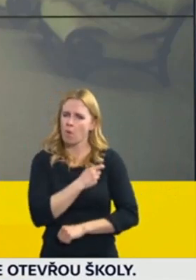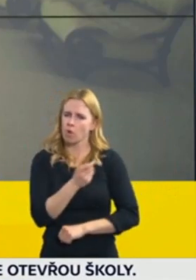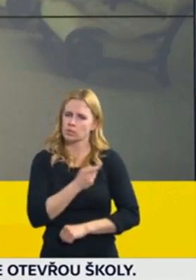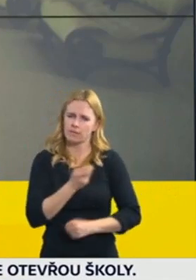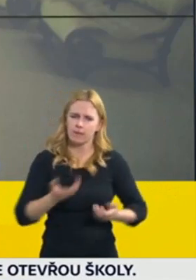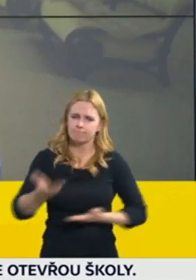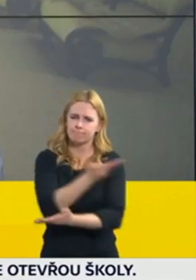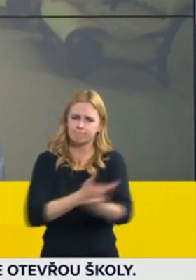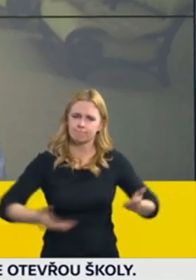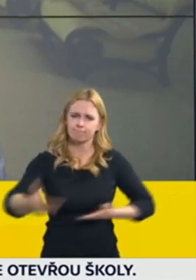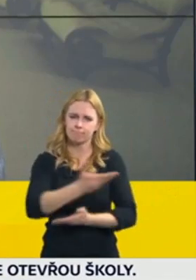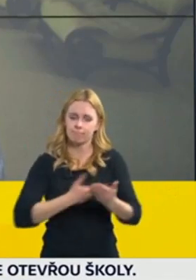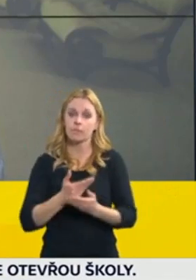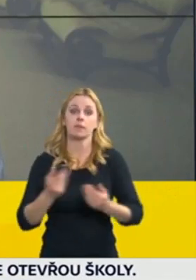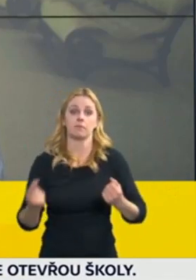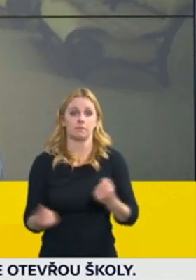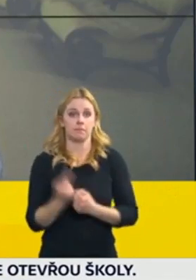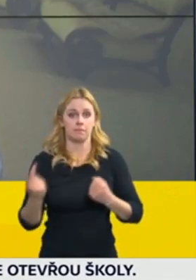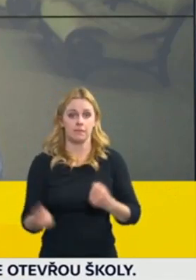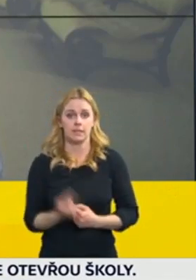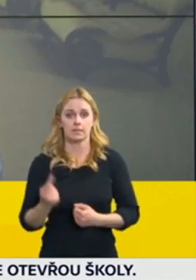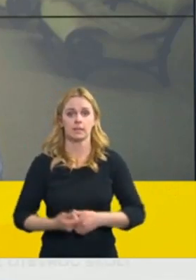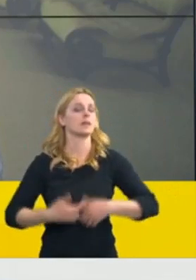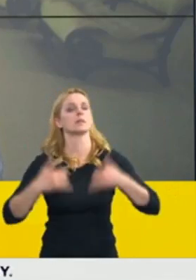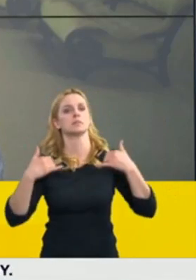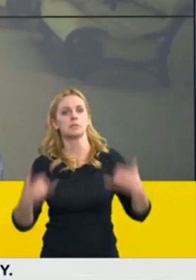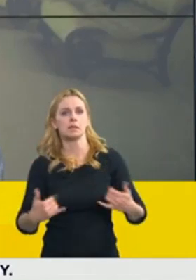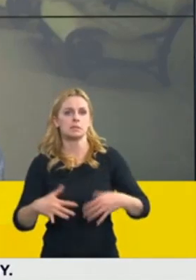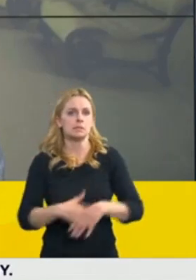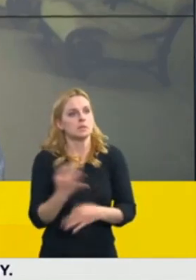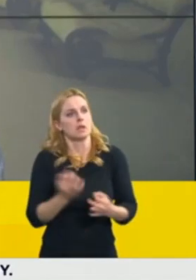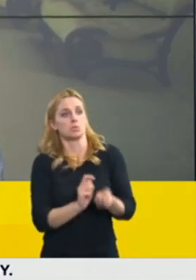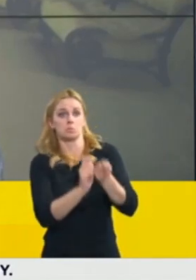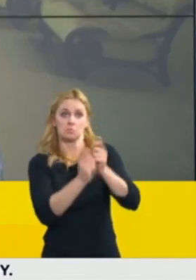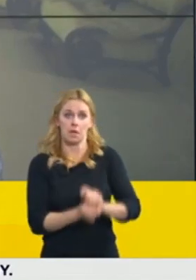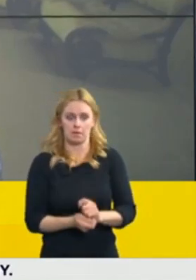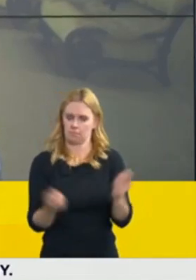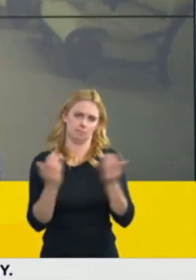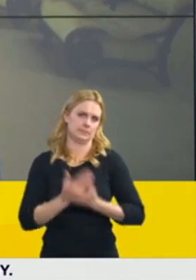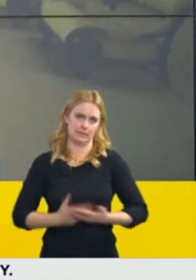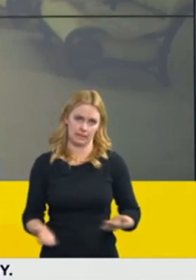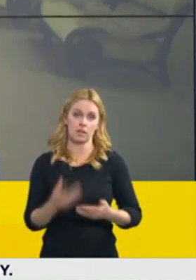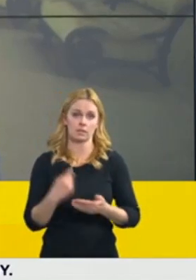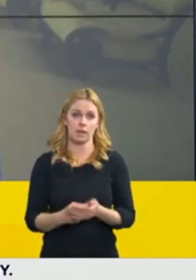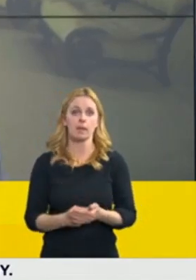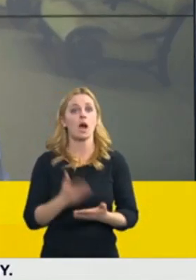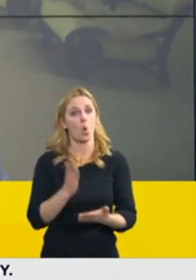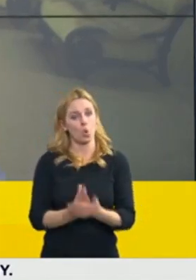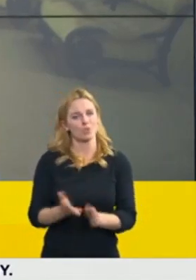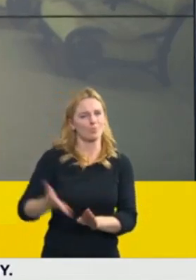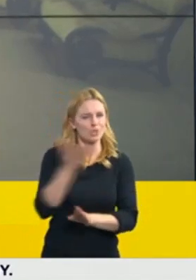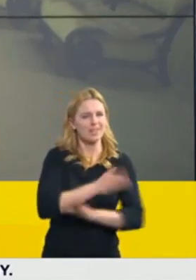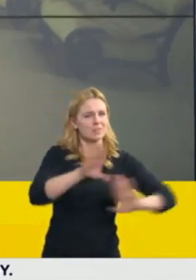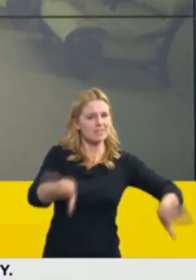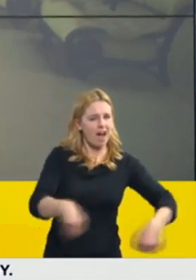nic na svém usnesení nezmínila, to znamená platí to usnesení původní a